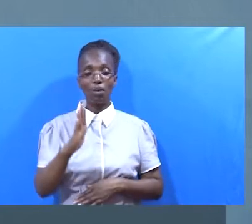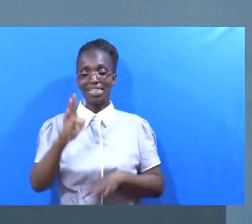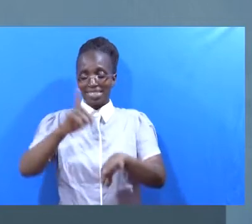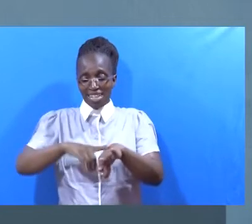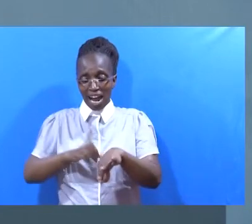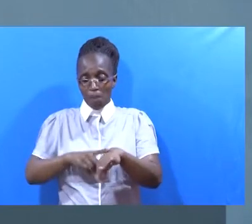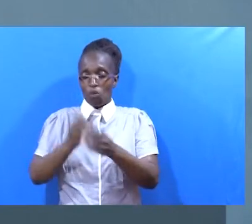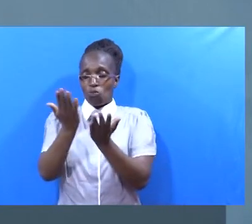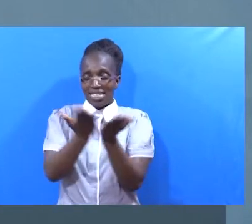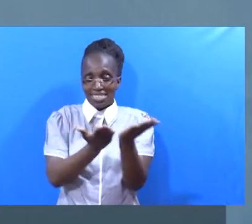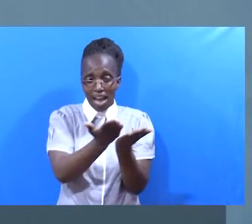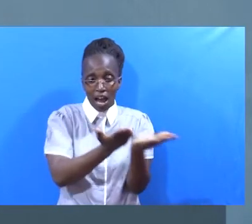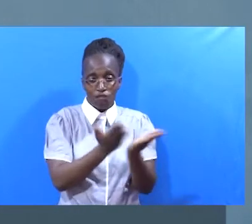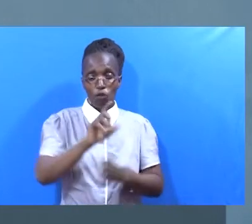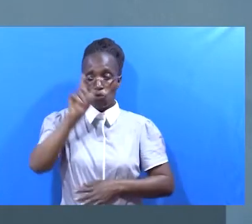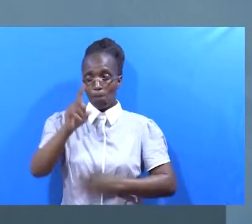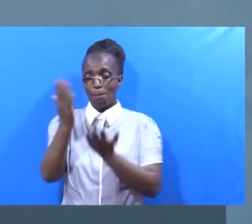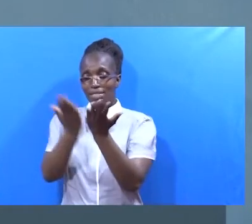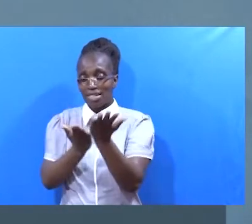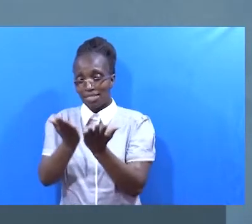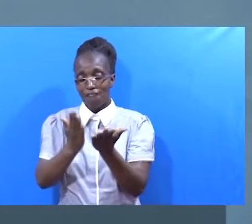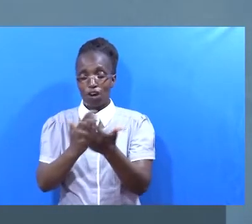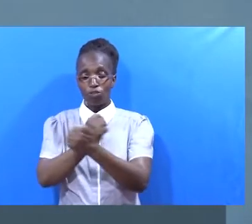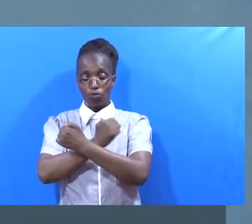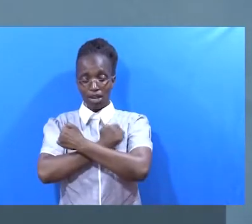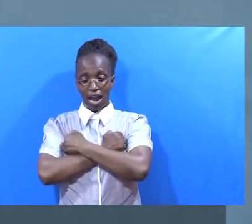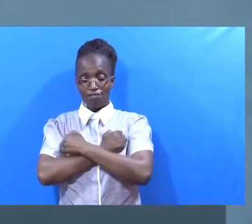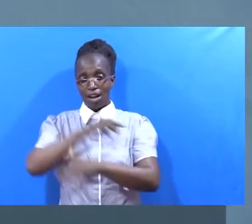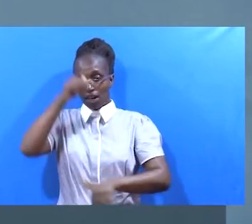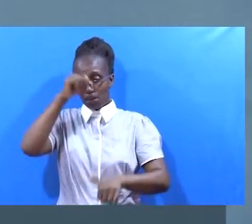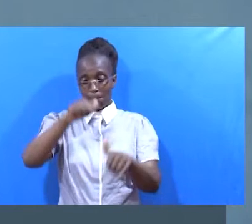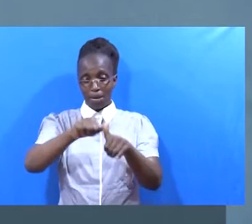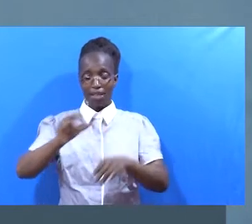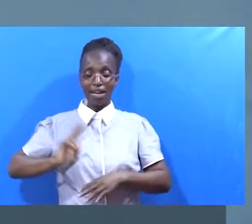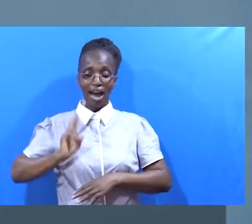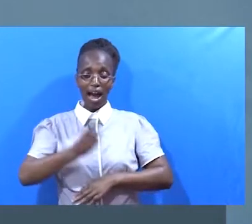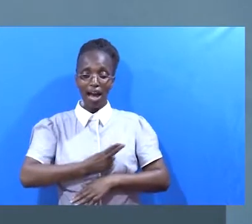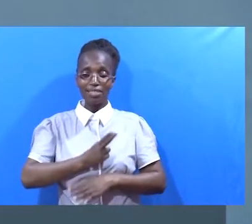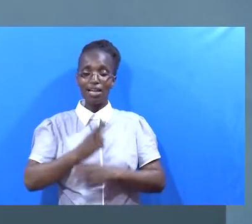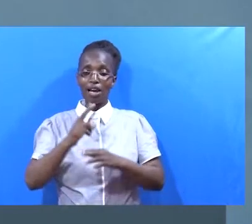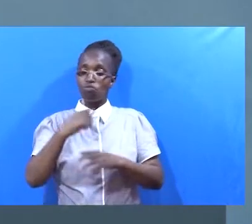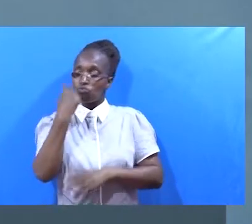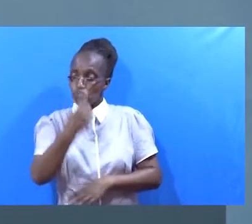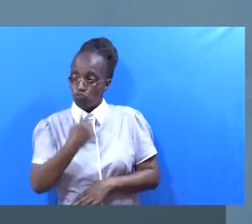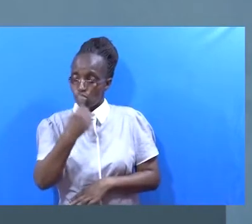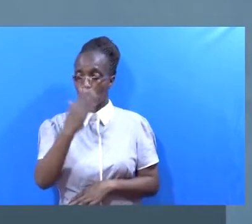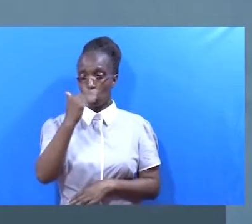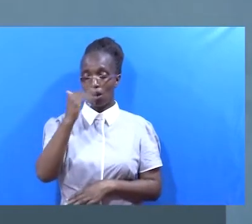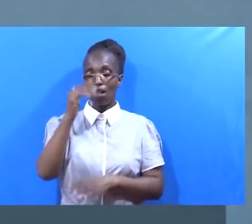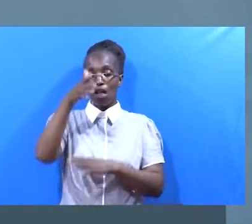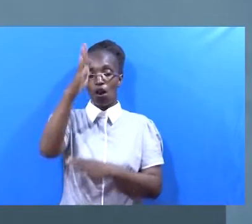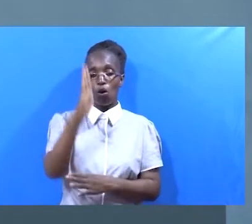kwetu Tunapotumika Tutumika kwa upendo Tukikumbuka sisi Ni nani kwa mungu Mana sisi ni